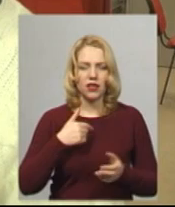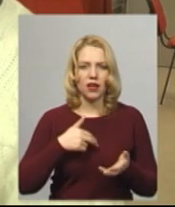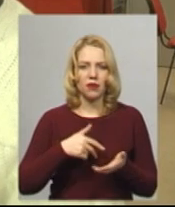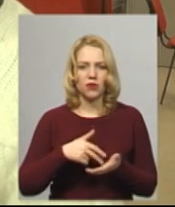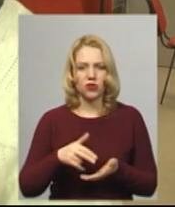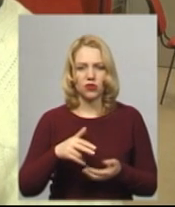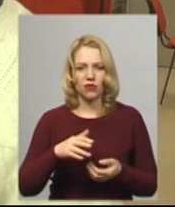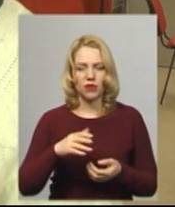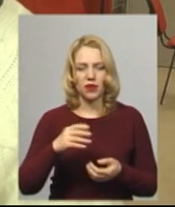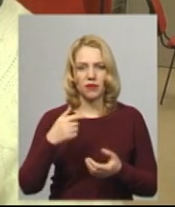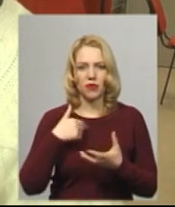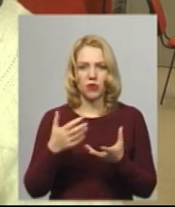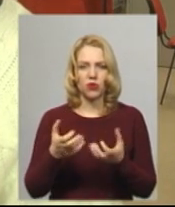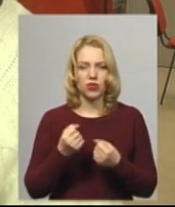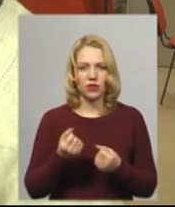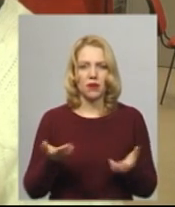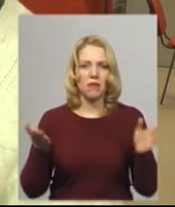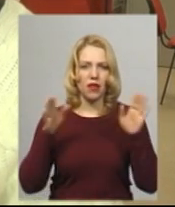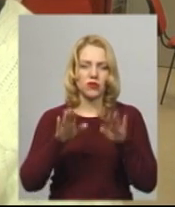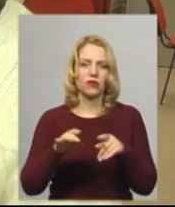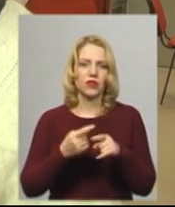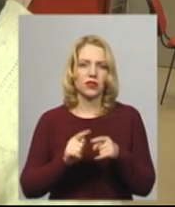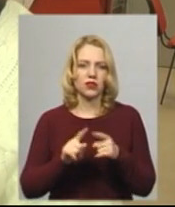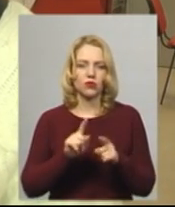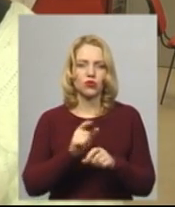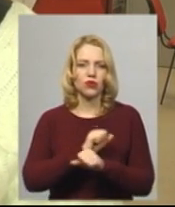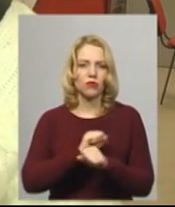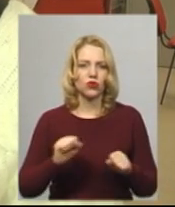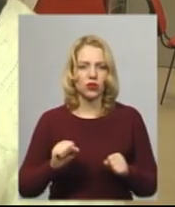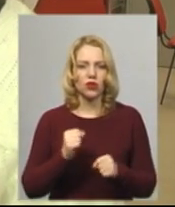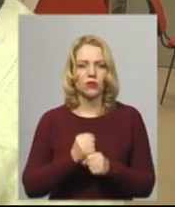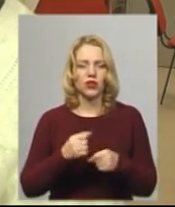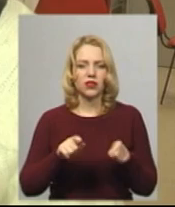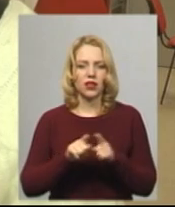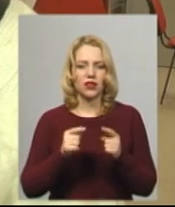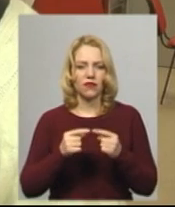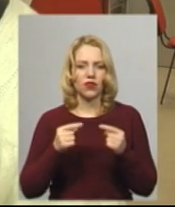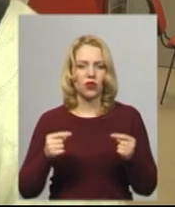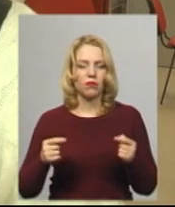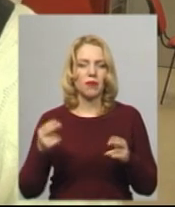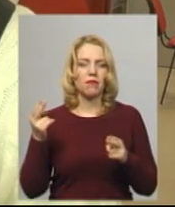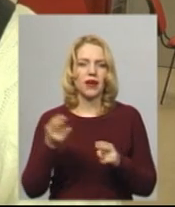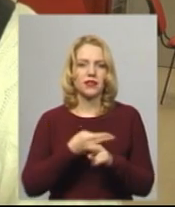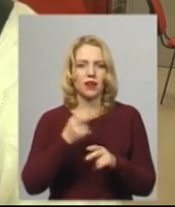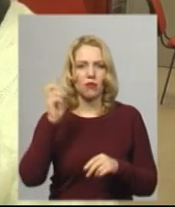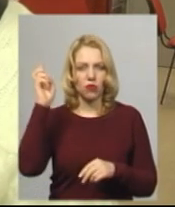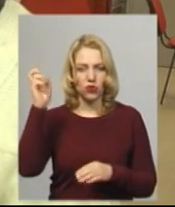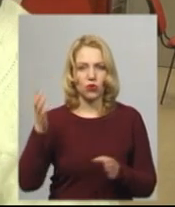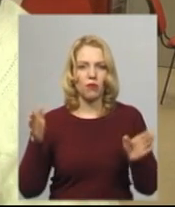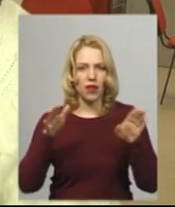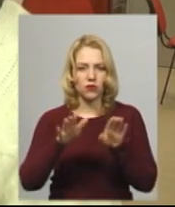получив богословлення на це, бо не можна робити такі витвори без божого